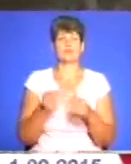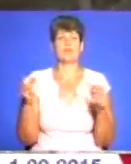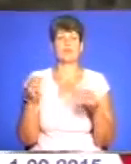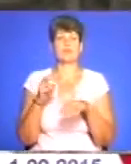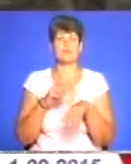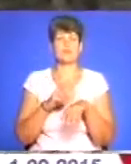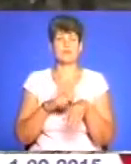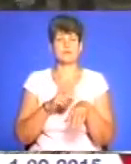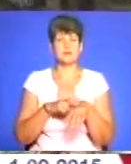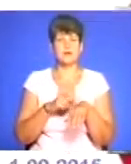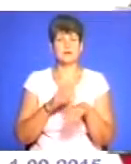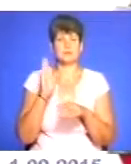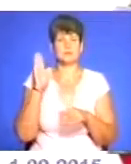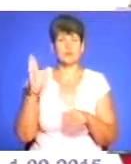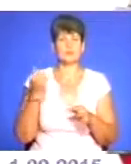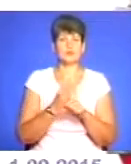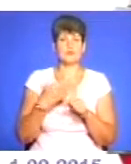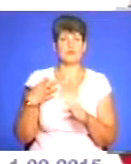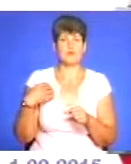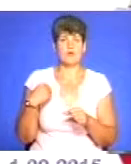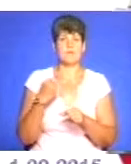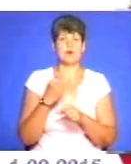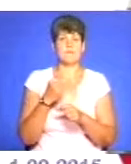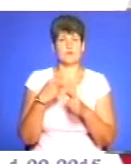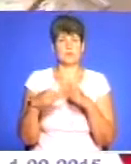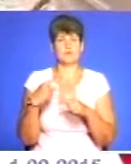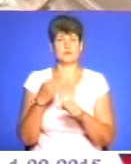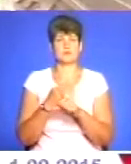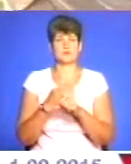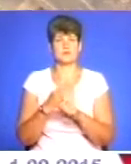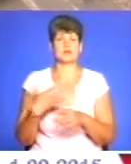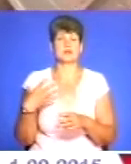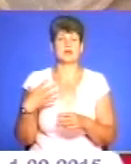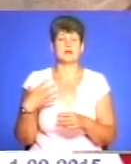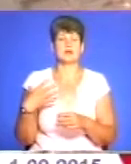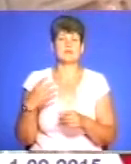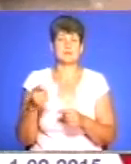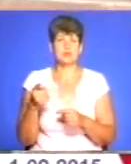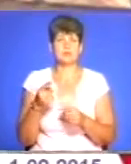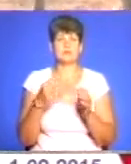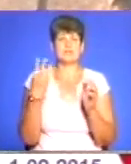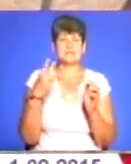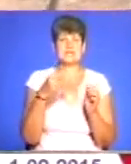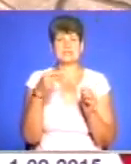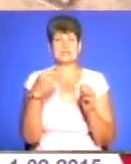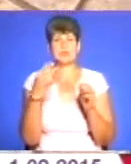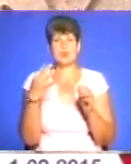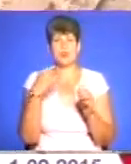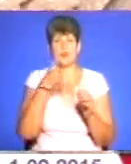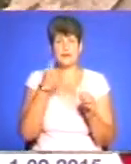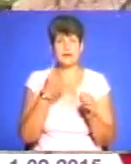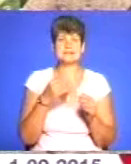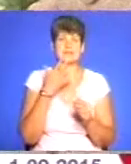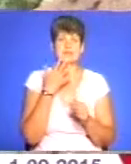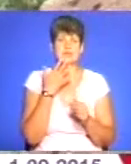Навчався у Львові, а працювати повернувся у тернопільській шпиталі у 30-40-х роках. За націоналістичні погляди,